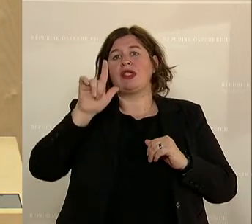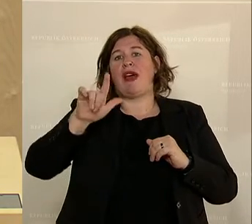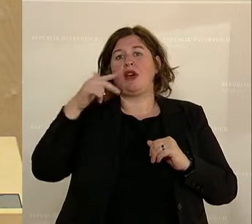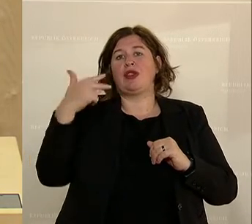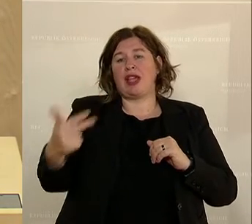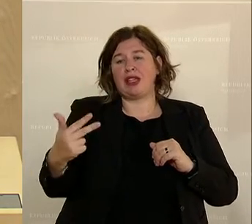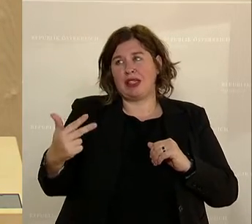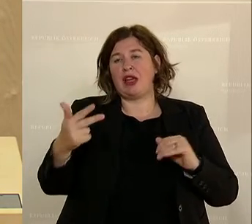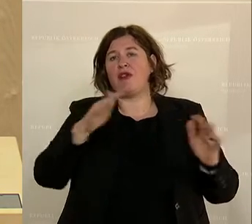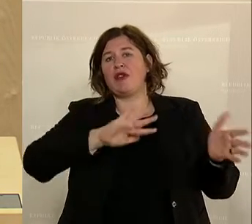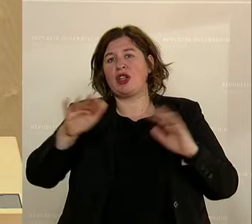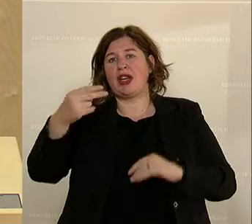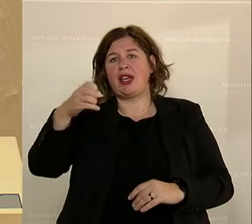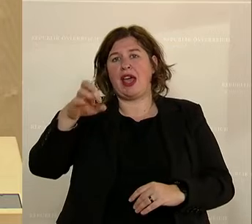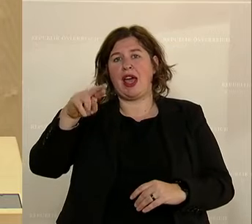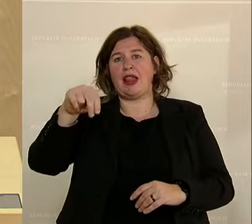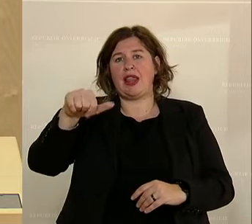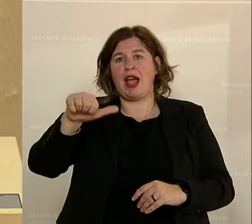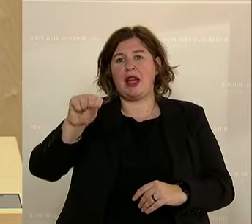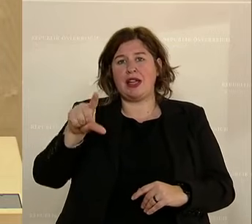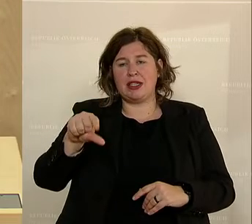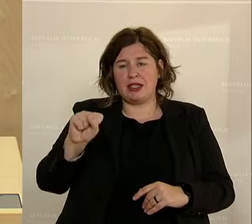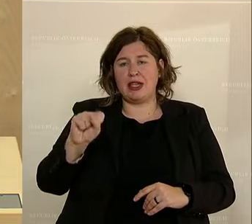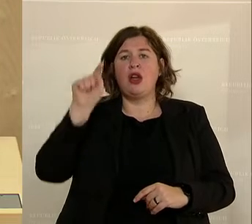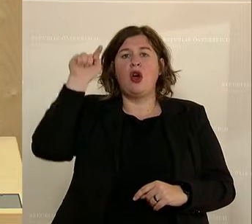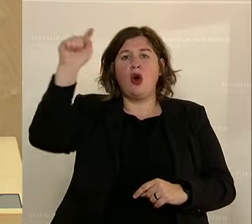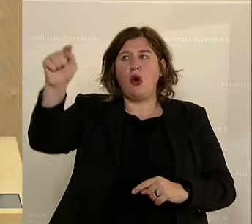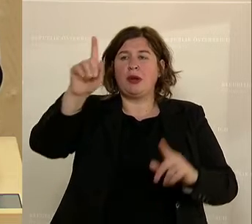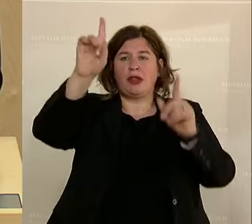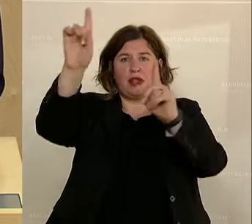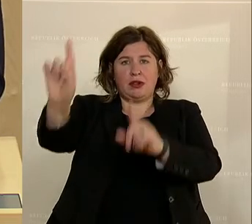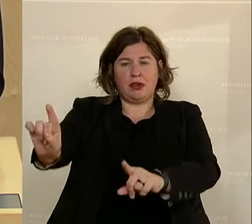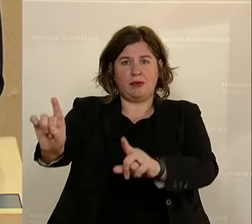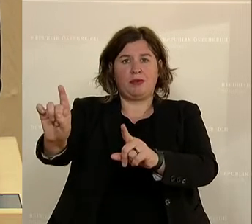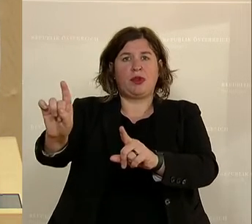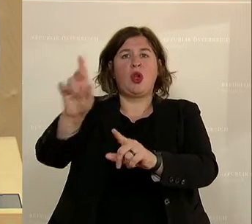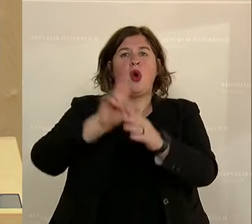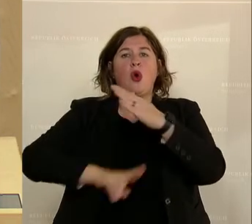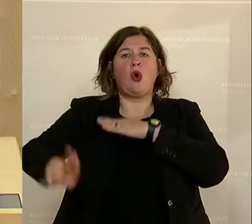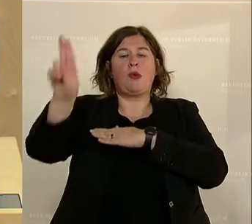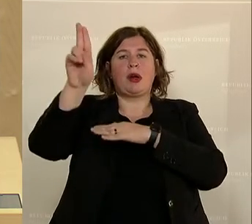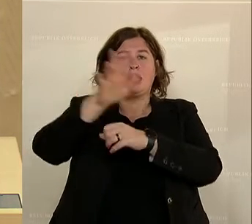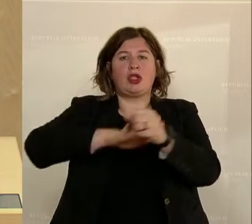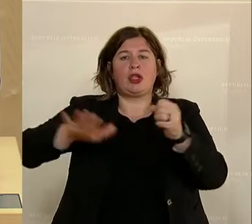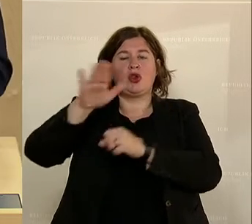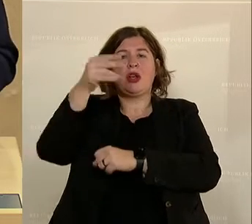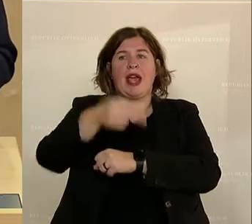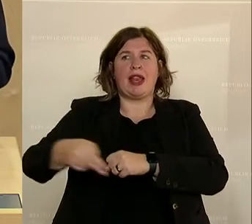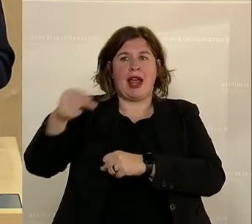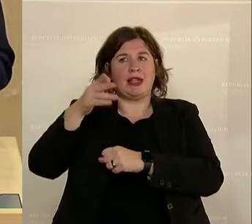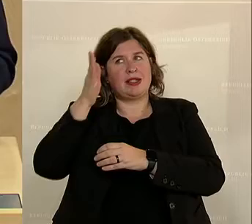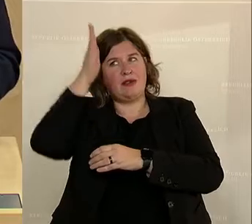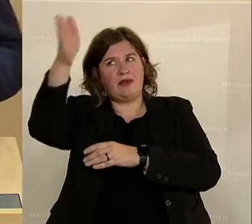wahrscheinlich in Herrn Nals oben stehen. Und so hoffe ich, die Station Herrn Nals, U-Bahn Station Herrn Nals einweihen dürfen